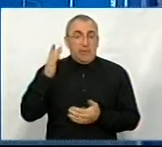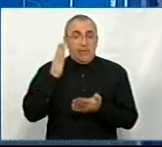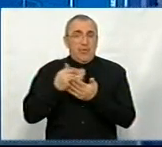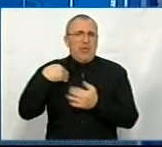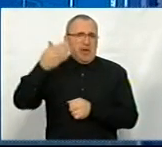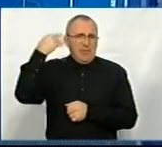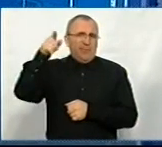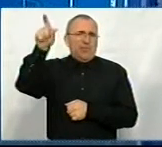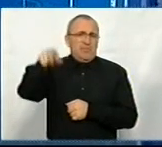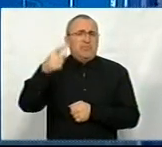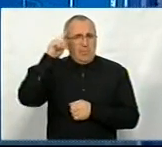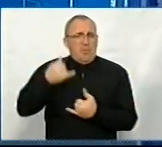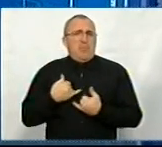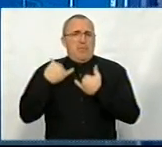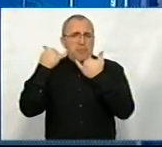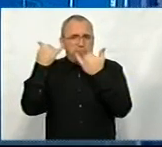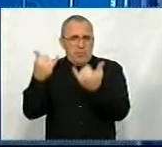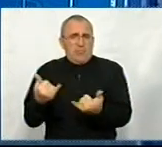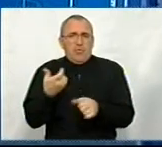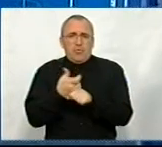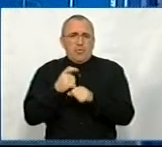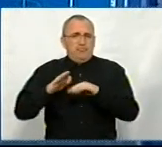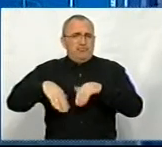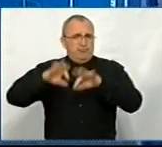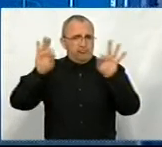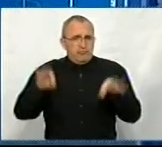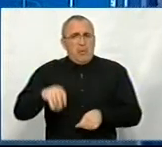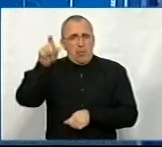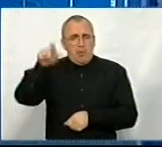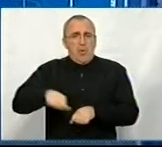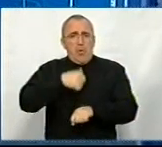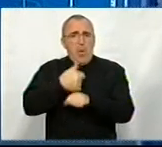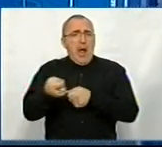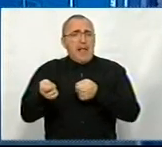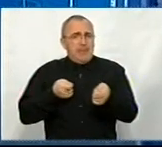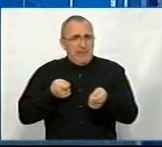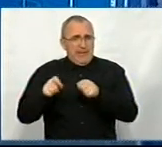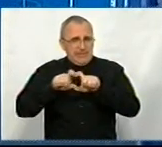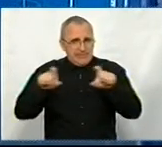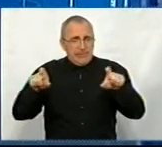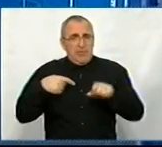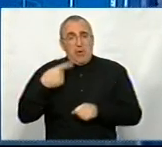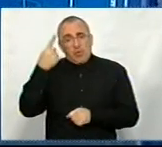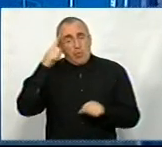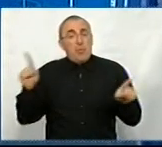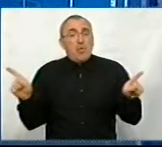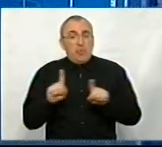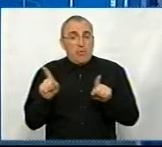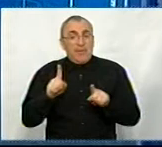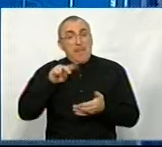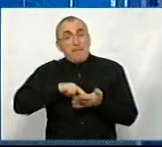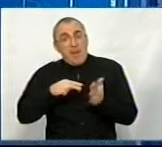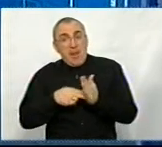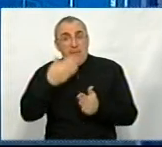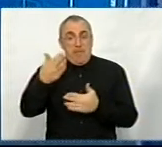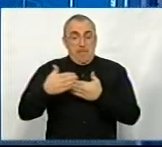дуже давно знаю, дуже поважаю, дуже досвідчена людина, він був головою адміністрації. Я думаю, що ті плани,